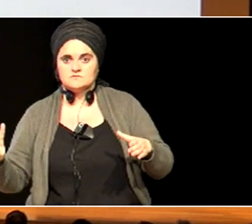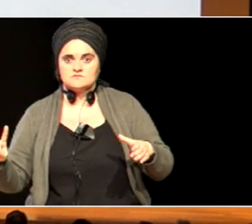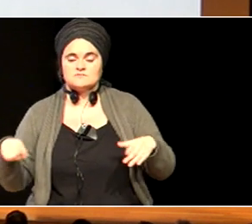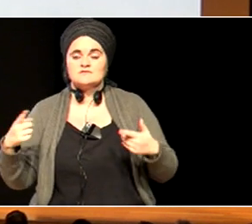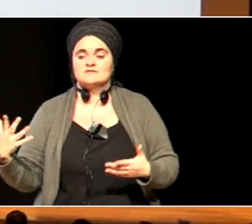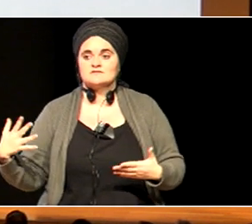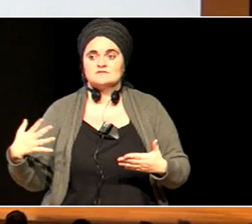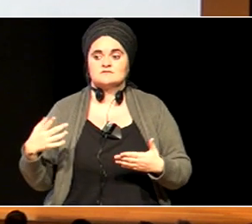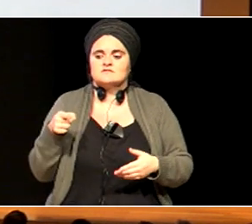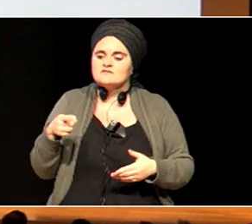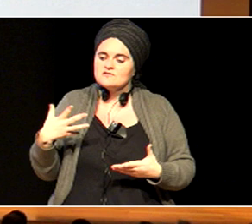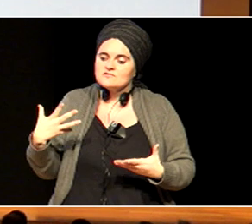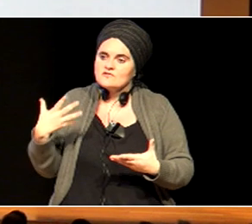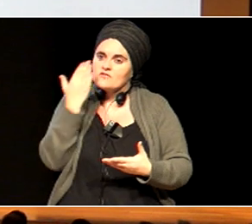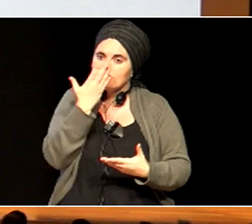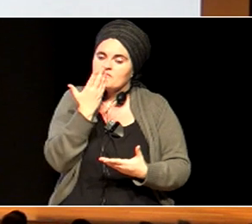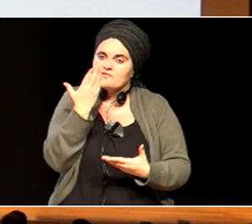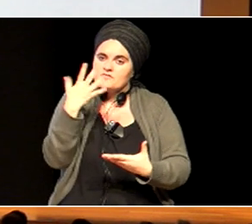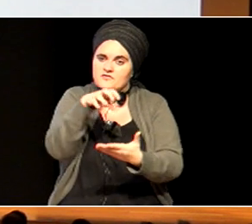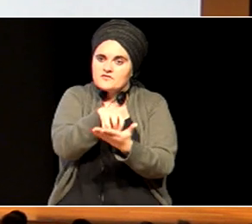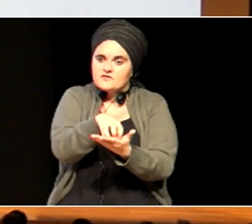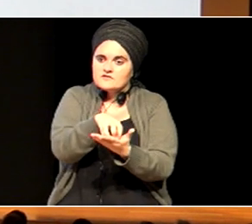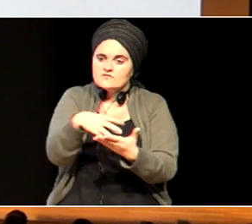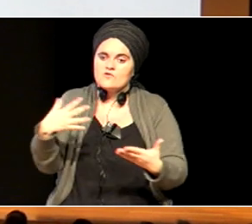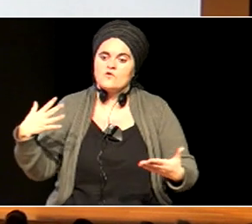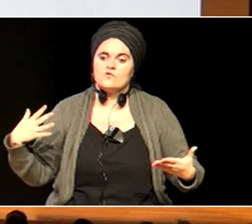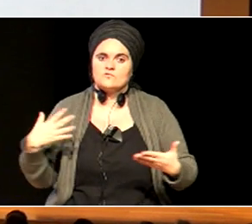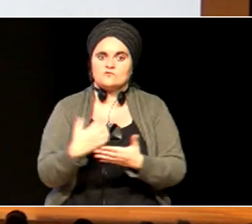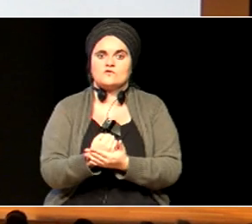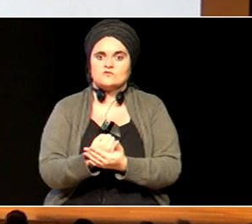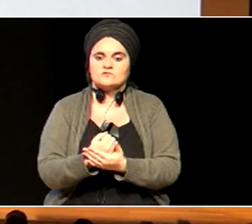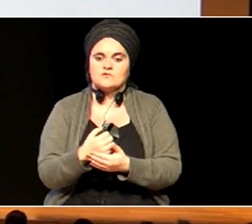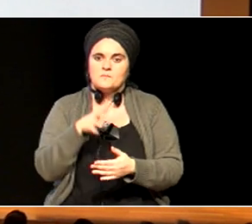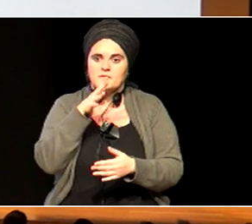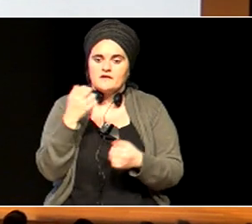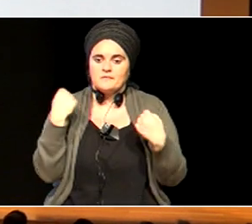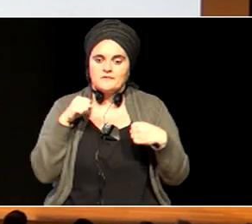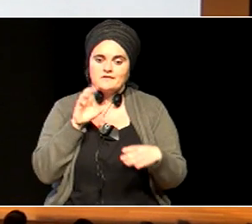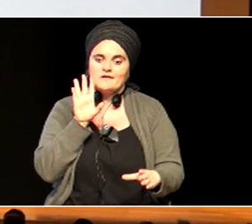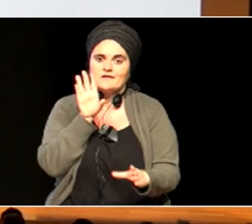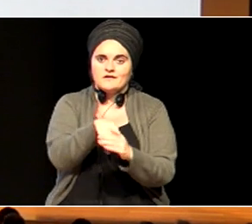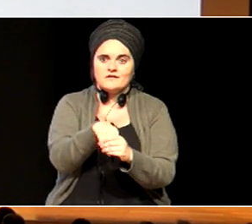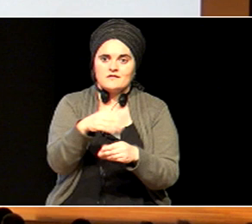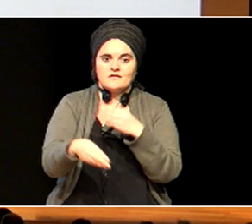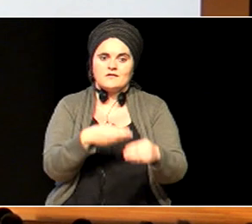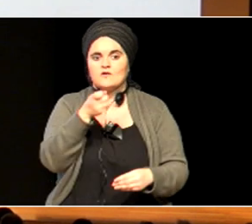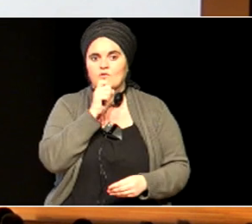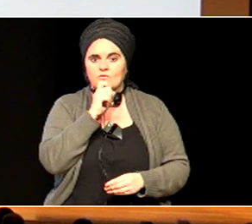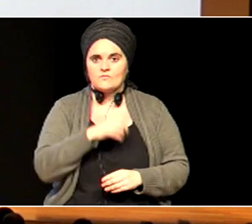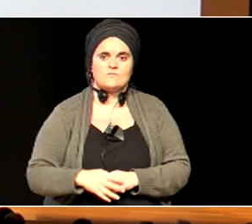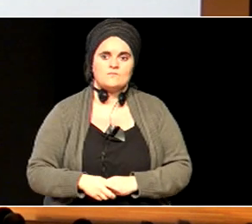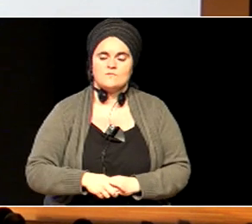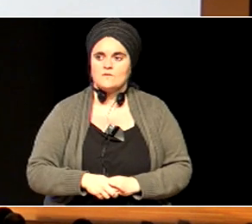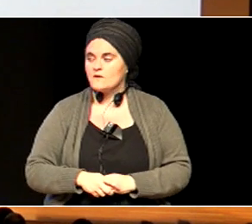bertan ikastetzetan lantzeko, ez, praktikan jartzeko. Erantzunki ditza, zunez,